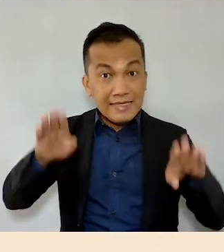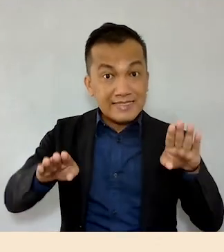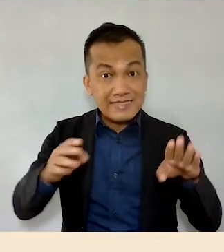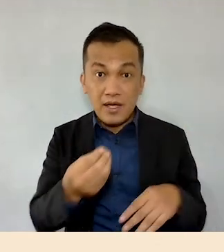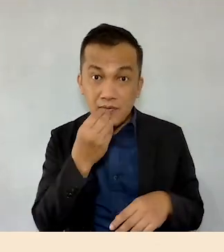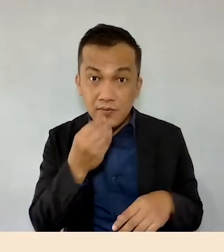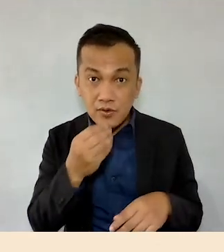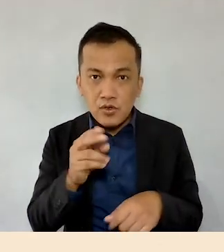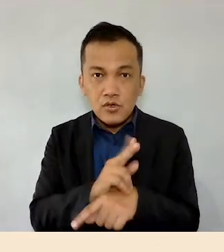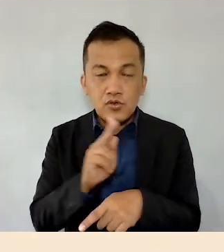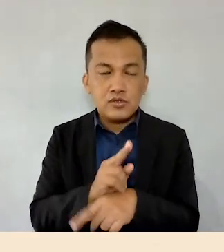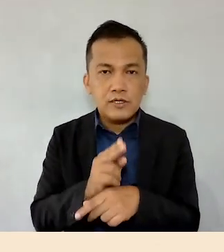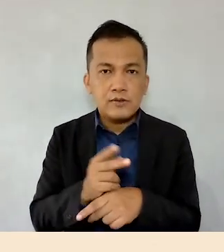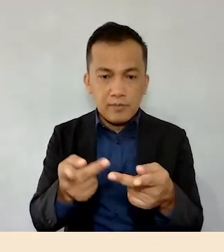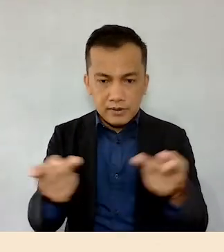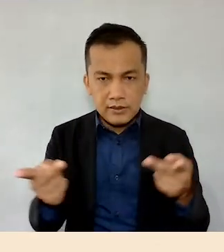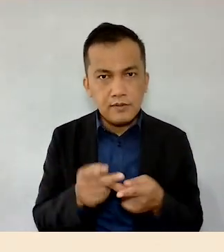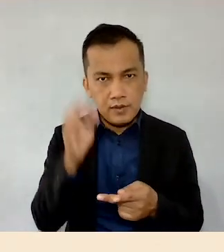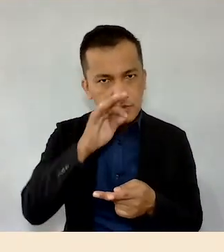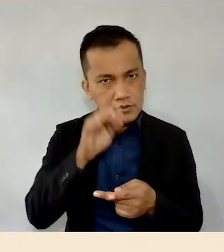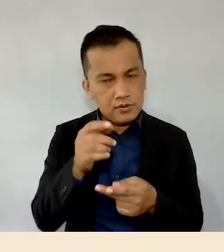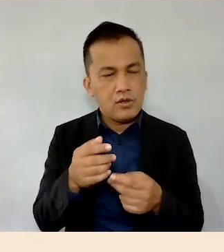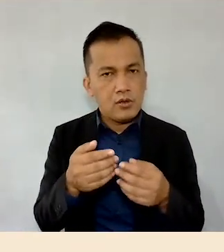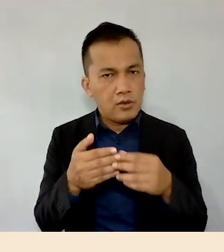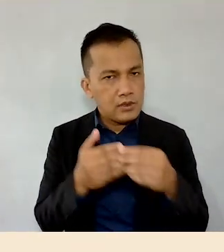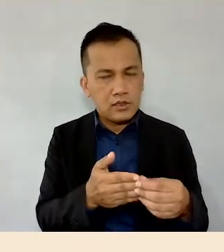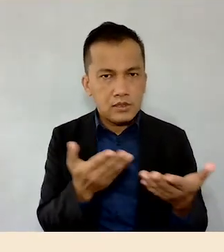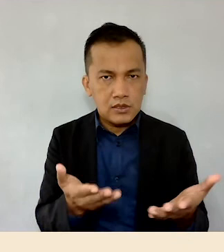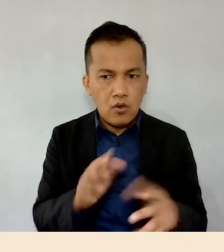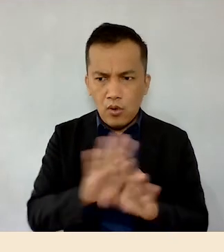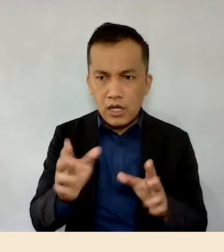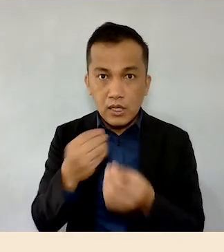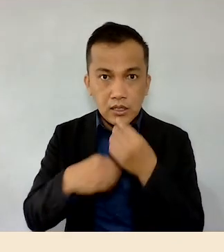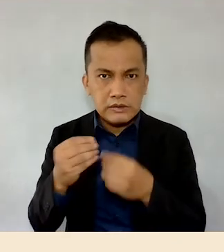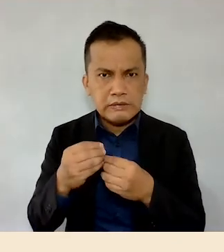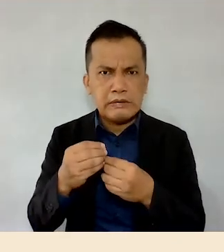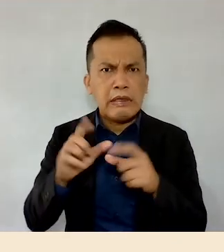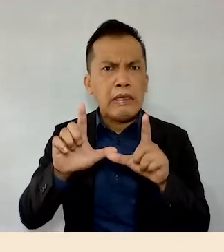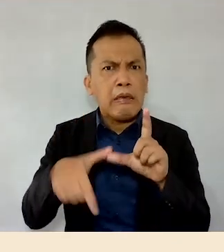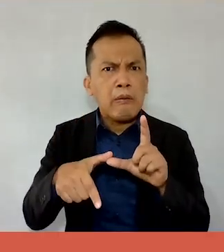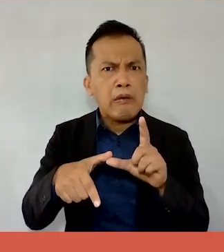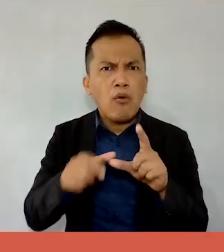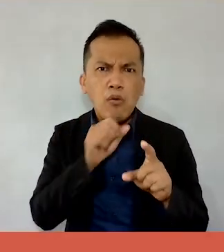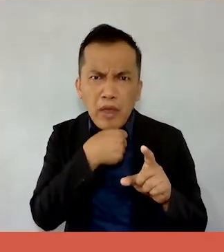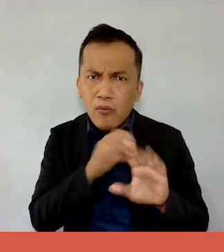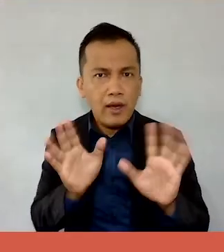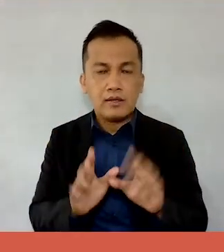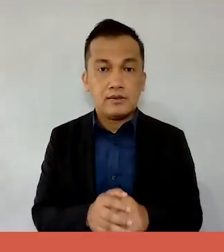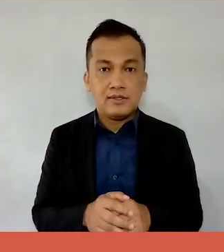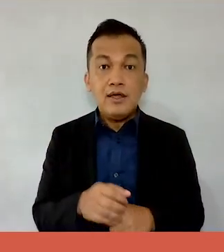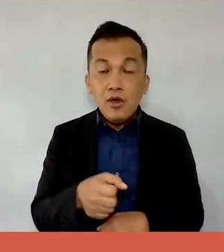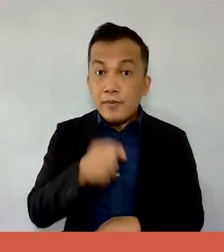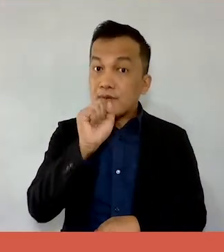Gamitin ang pinggang Pinoy bilang gabay. Huwag kainin ang mga pagkaing expired na. Uminom